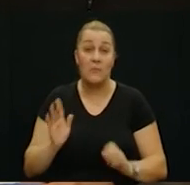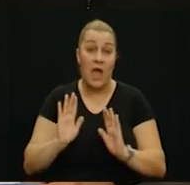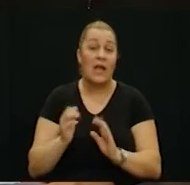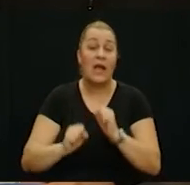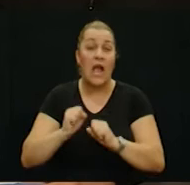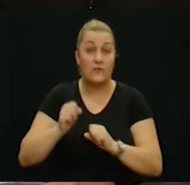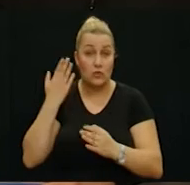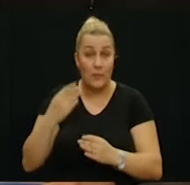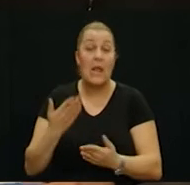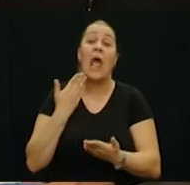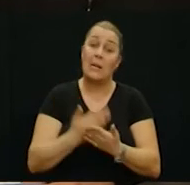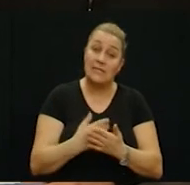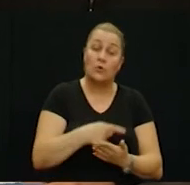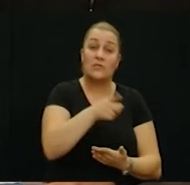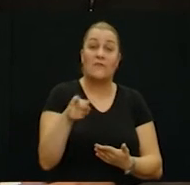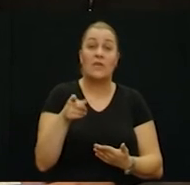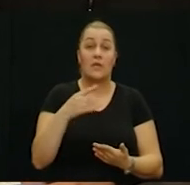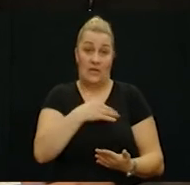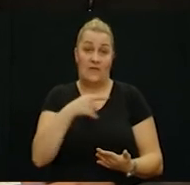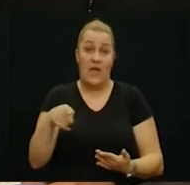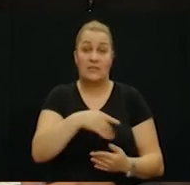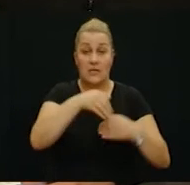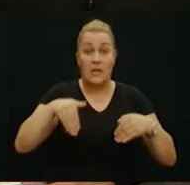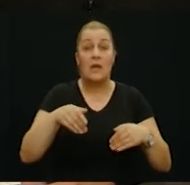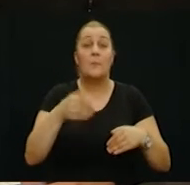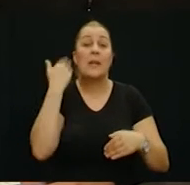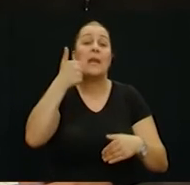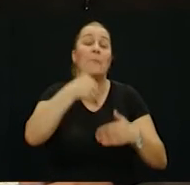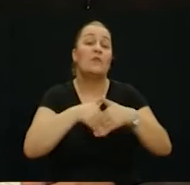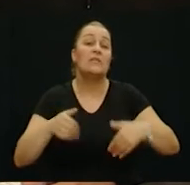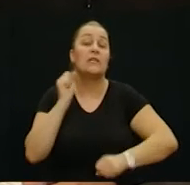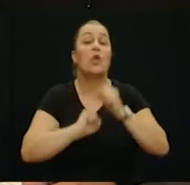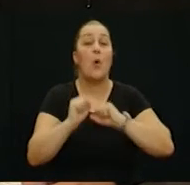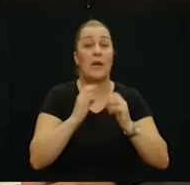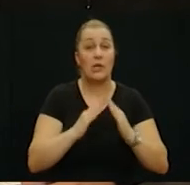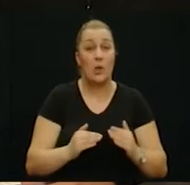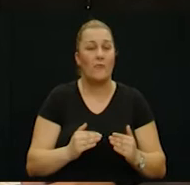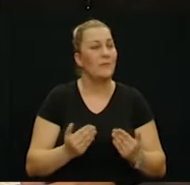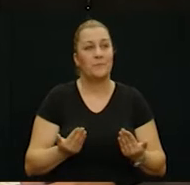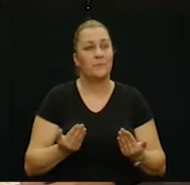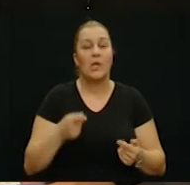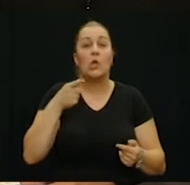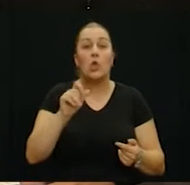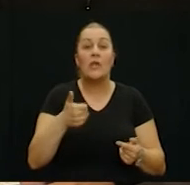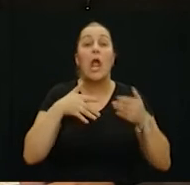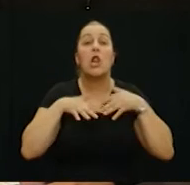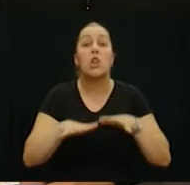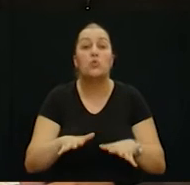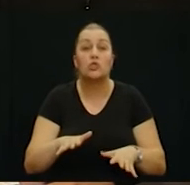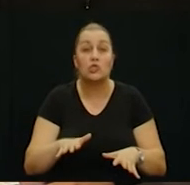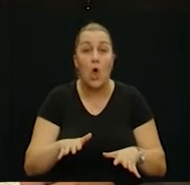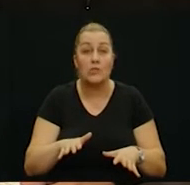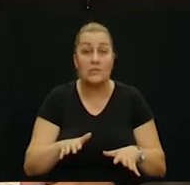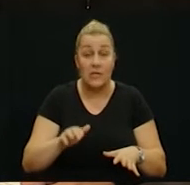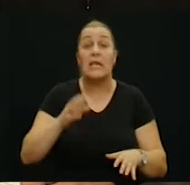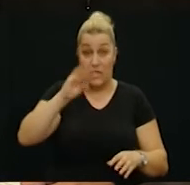strane, moji malenkozi, zato ste vi na prve crte obrane domovine, a ne oni. Pazite, to je ljudskost. Imate li to u sebi